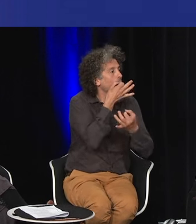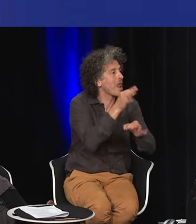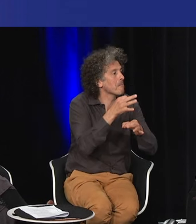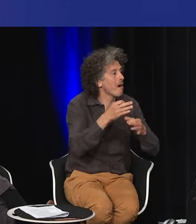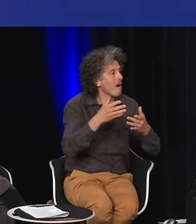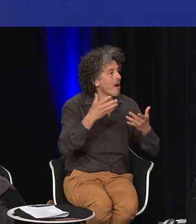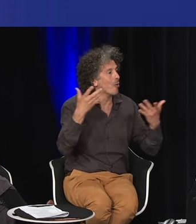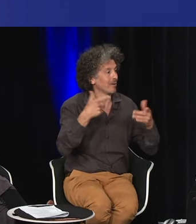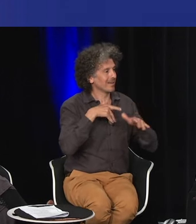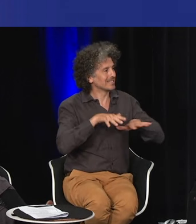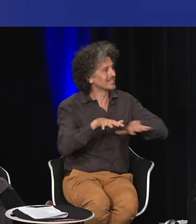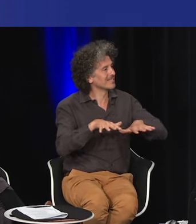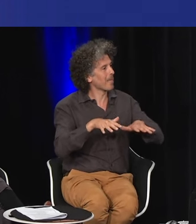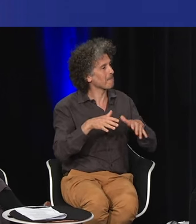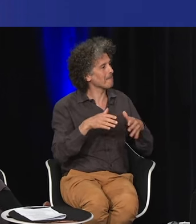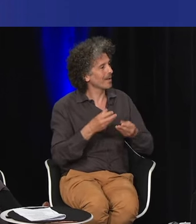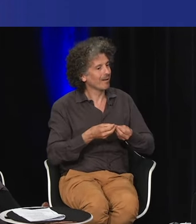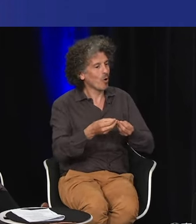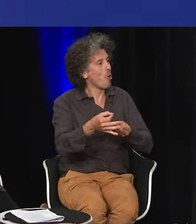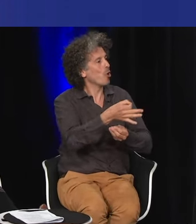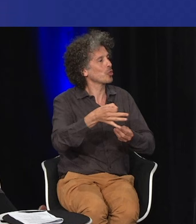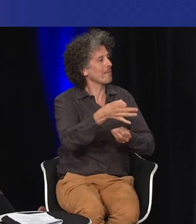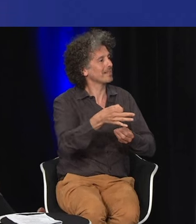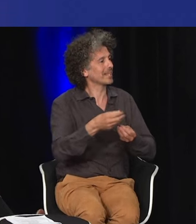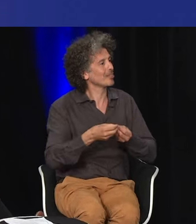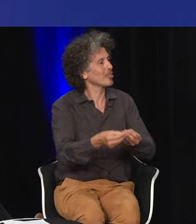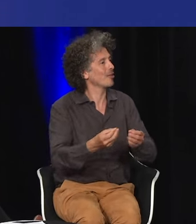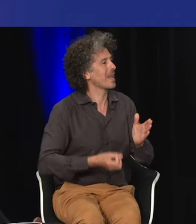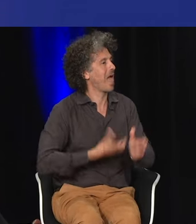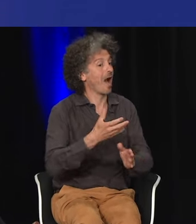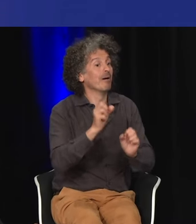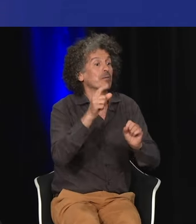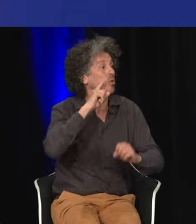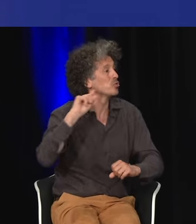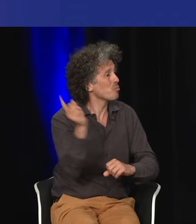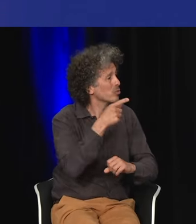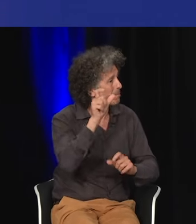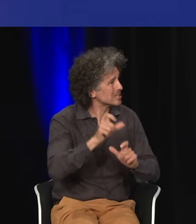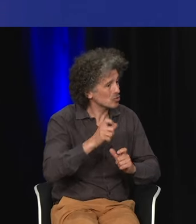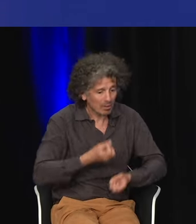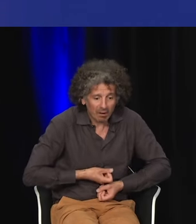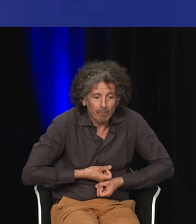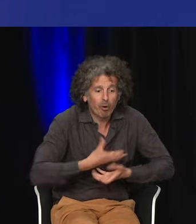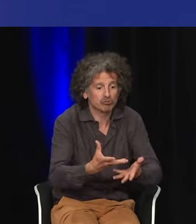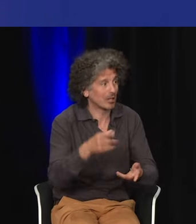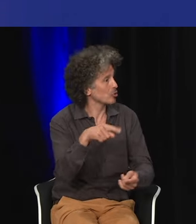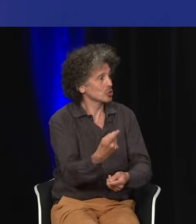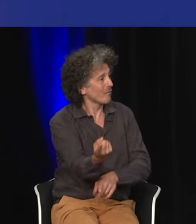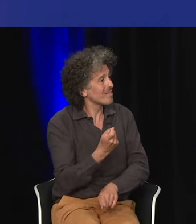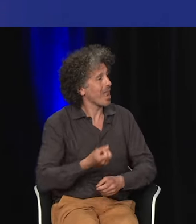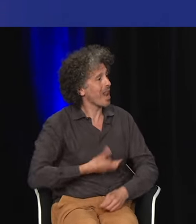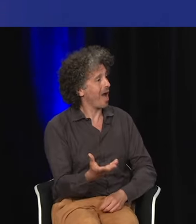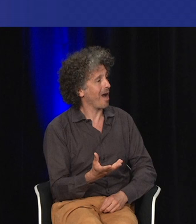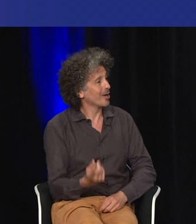maladie une impossibilité à s'exprimer donc c'est un peu comme un système qui permettrait mais bon